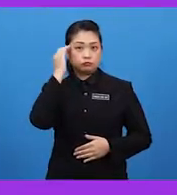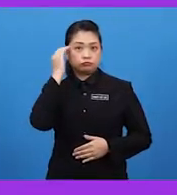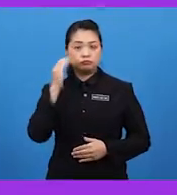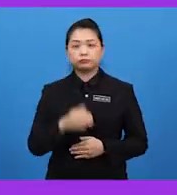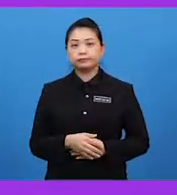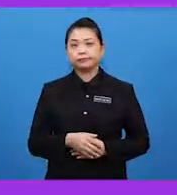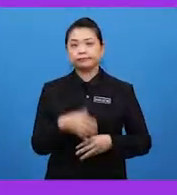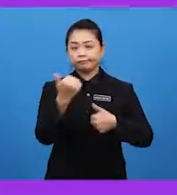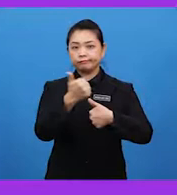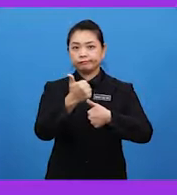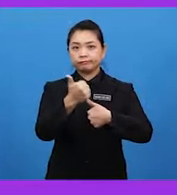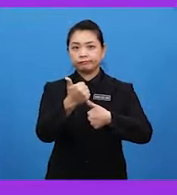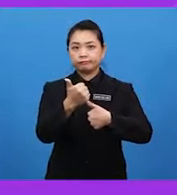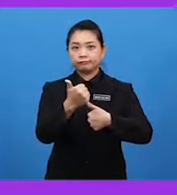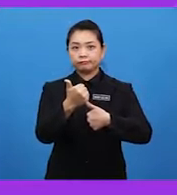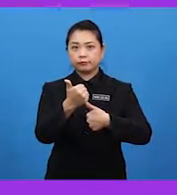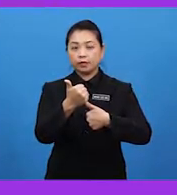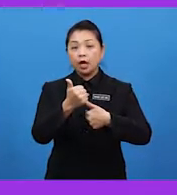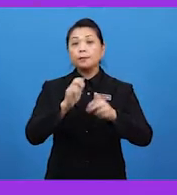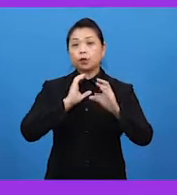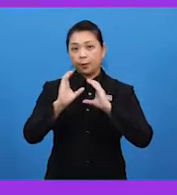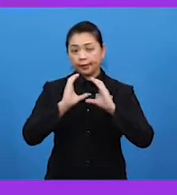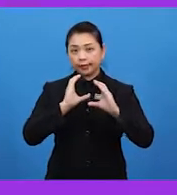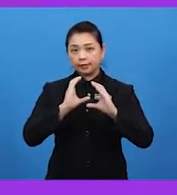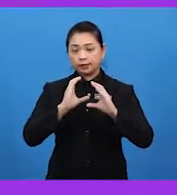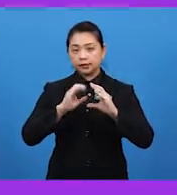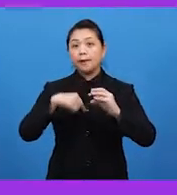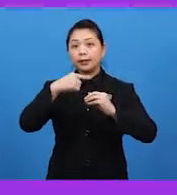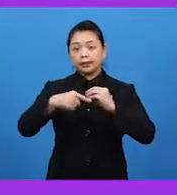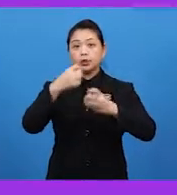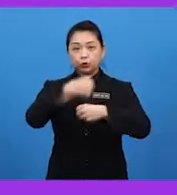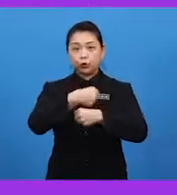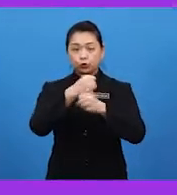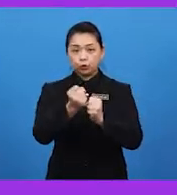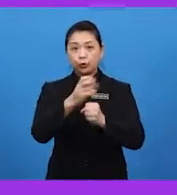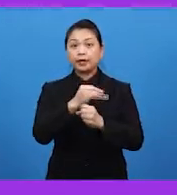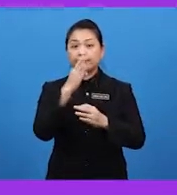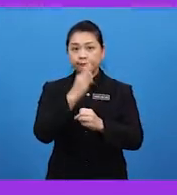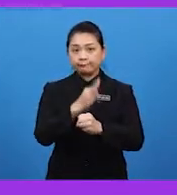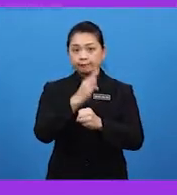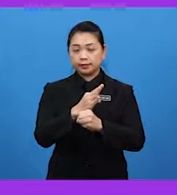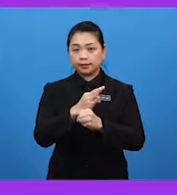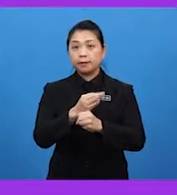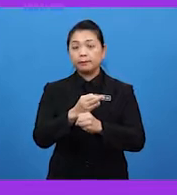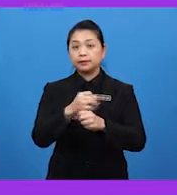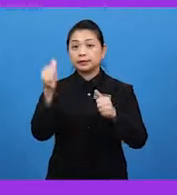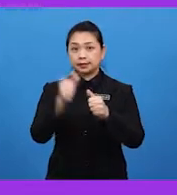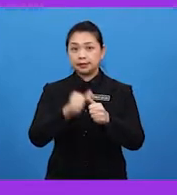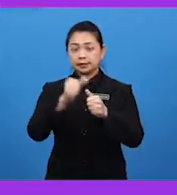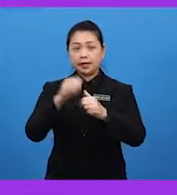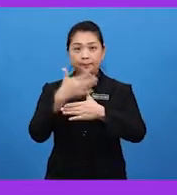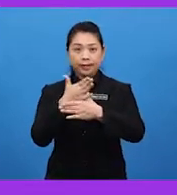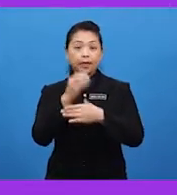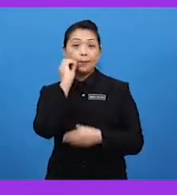Pertama, berkomunikasi mengenai struktur dan fungsi bagi setiap bahagian